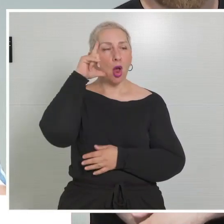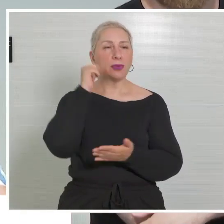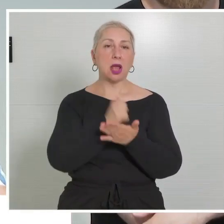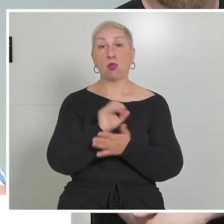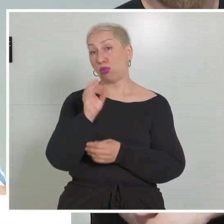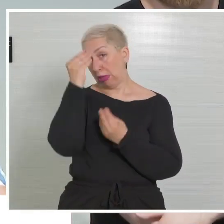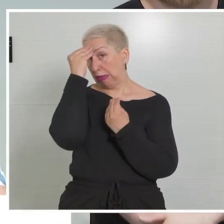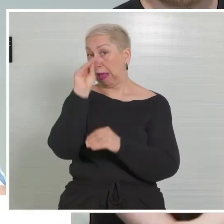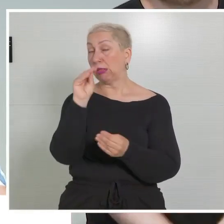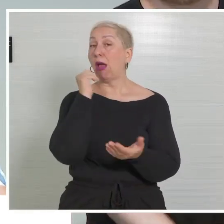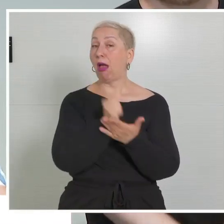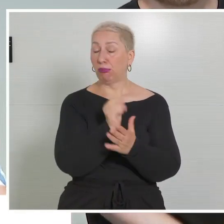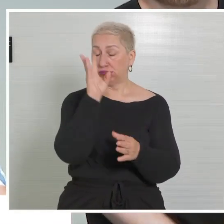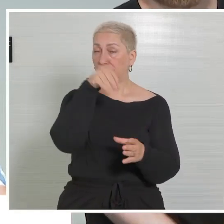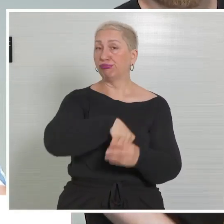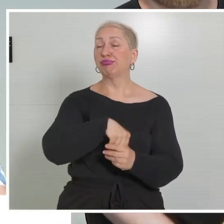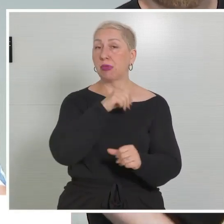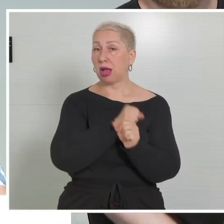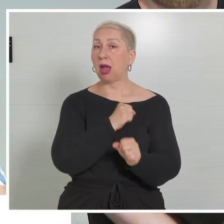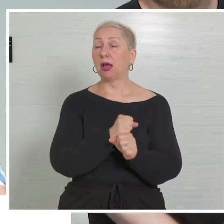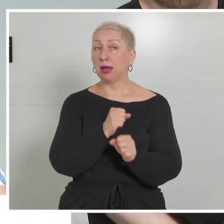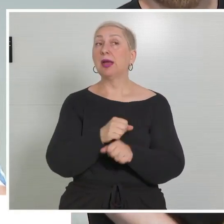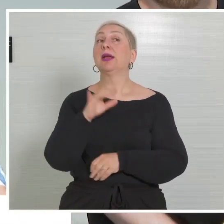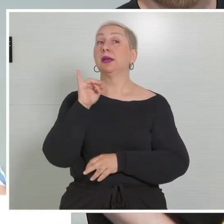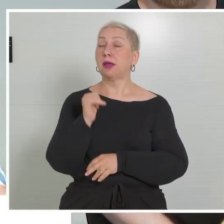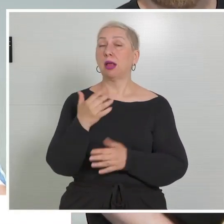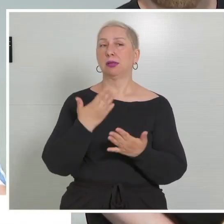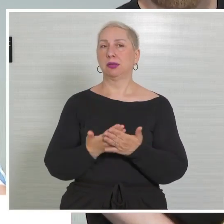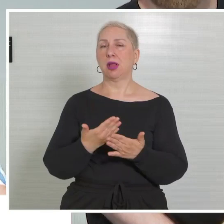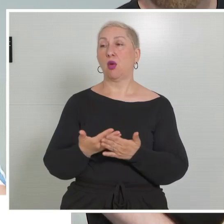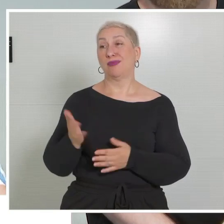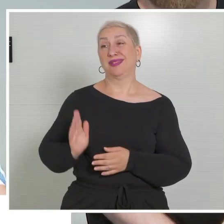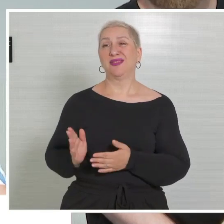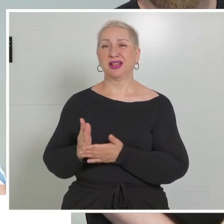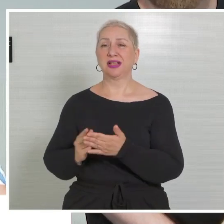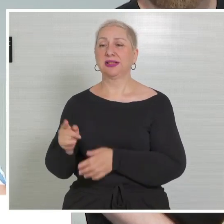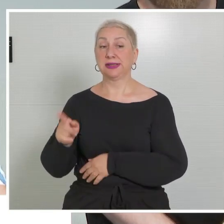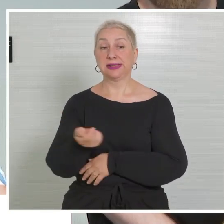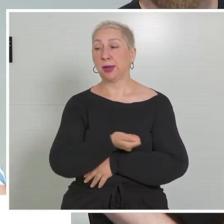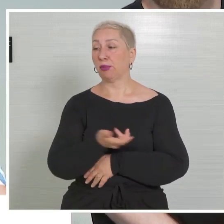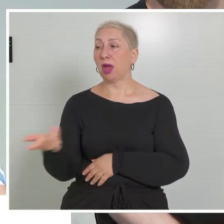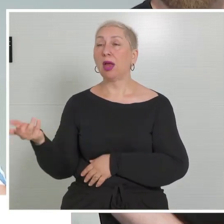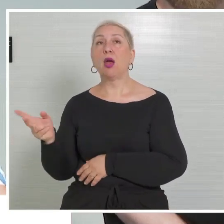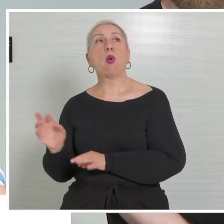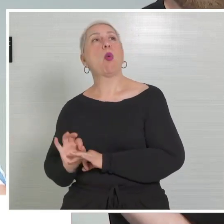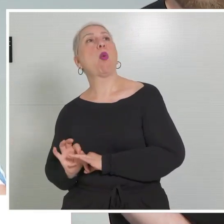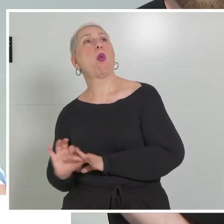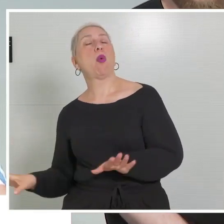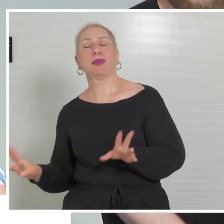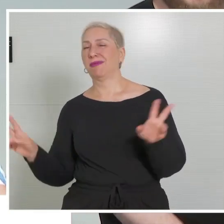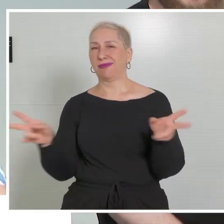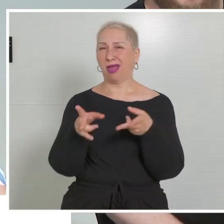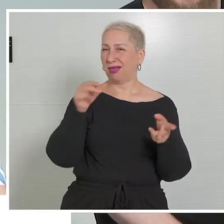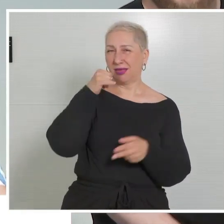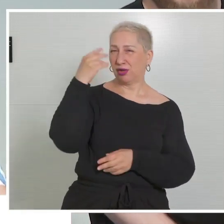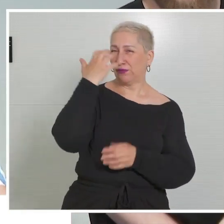ehrenamtlich in diesen Bereichen tätig und deswegen schon alleine ist der Zivildienst in all diesen Bereichen nicht mehr wegzudenken. Er hat sie in